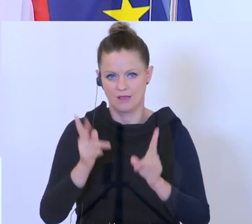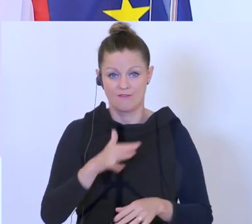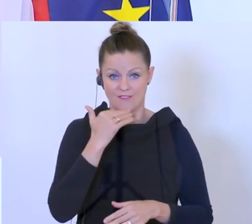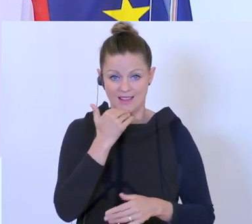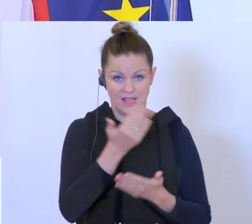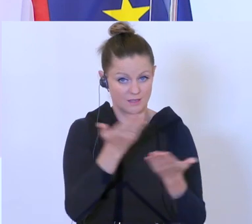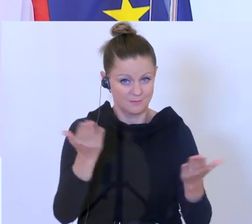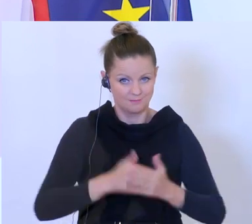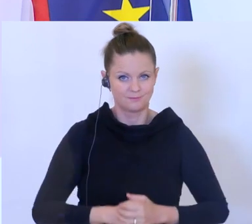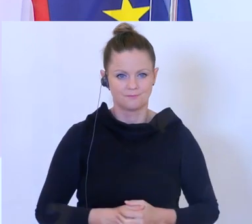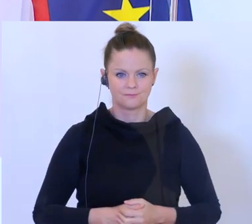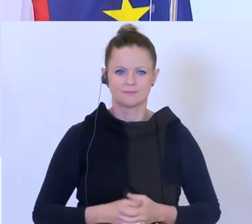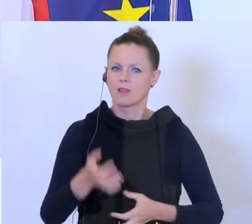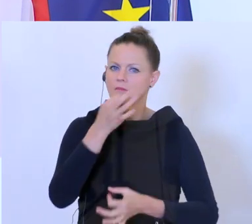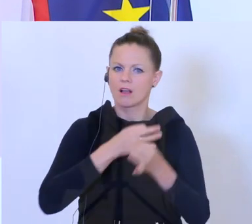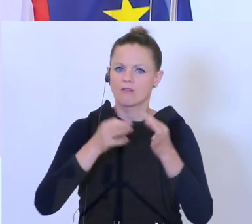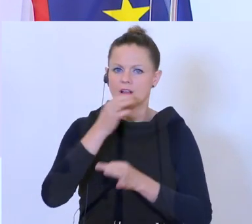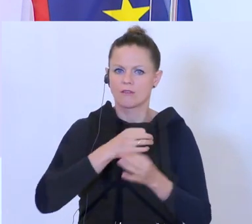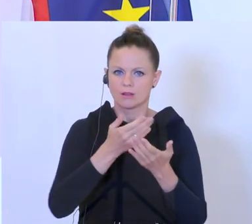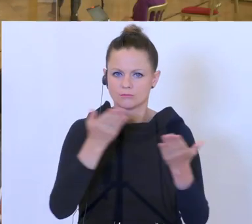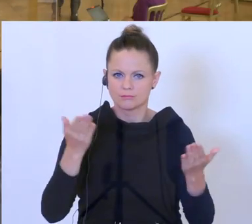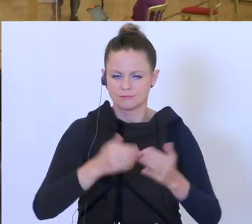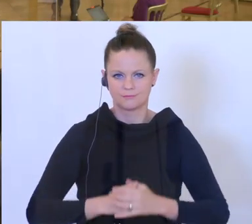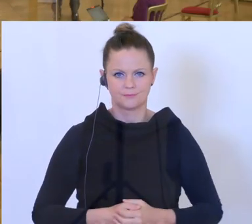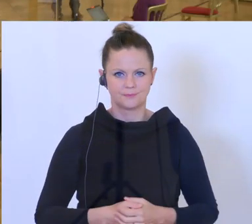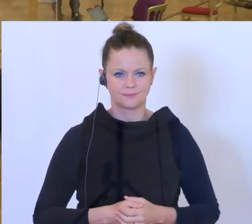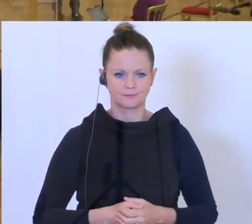Vielen Dank. Ich darf mir Fragen bitten. Wir fangen mit Herrn Haslacher an.